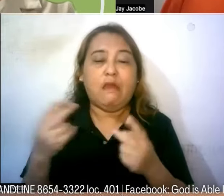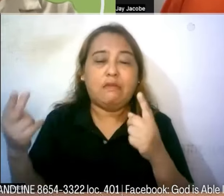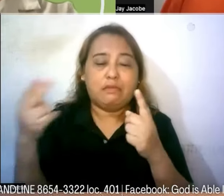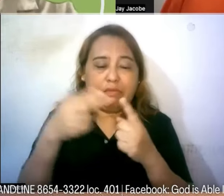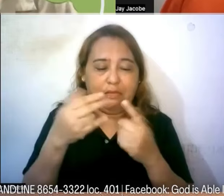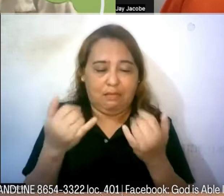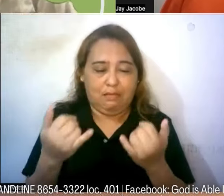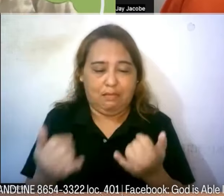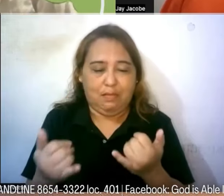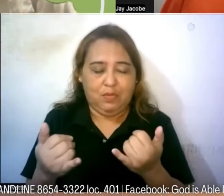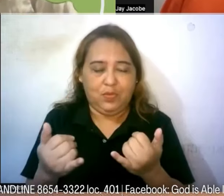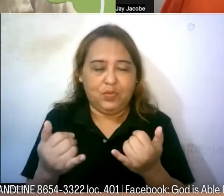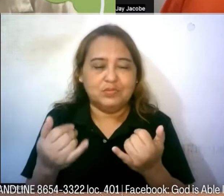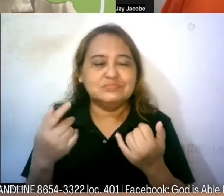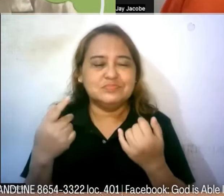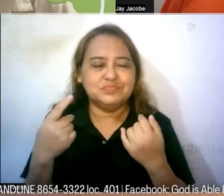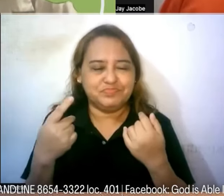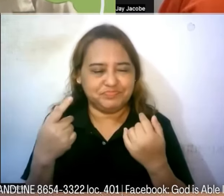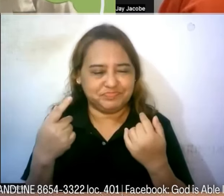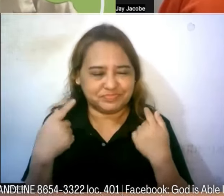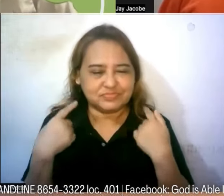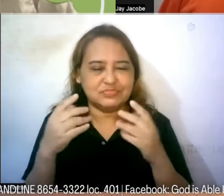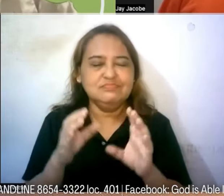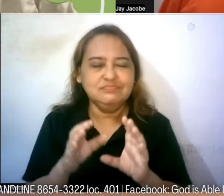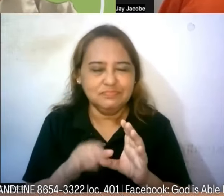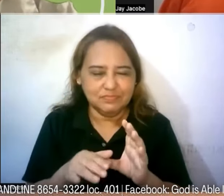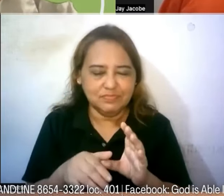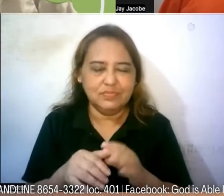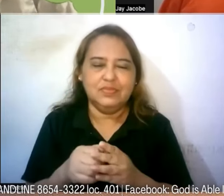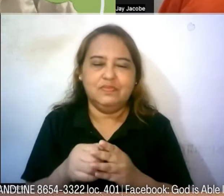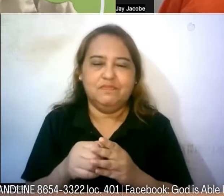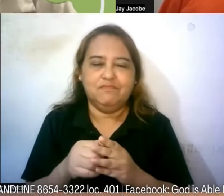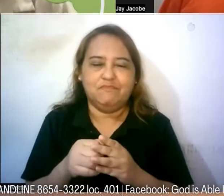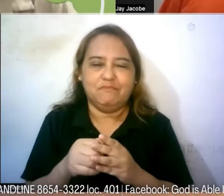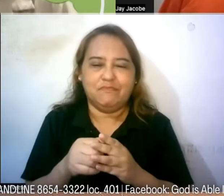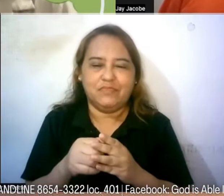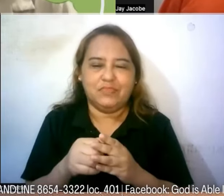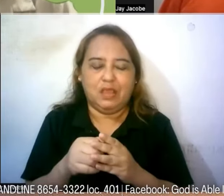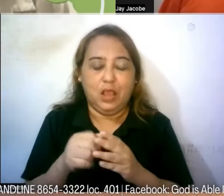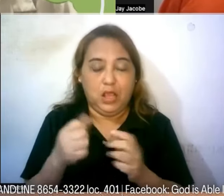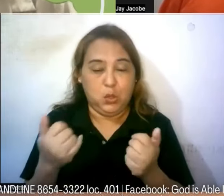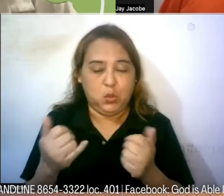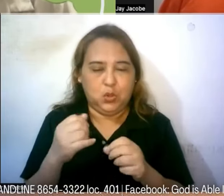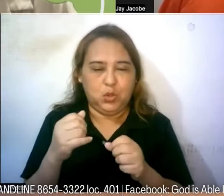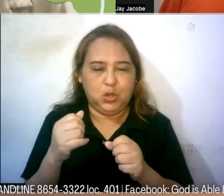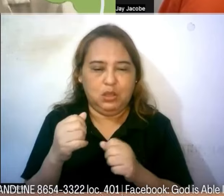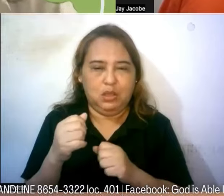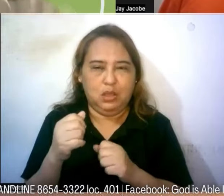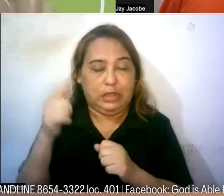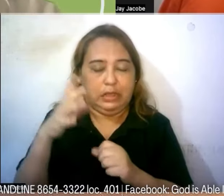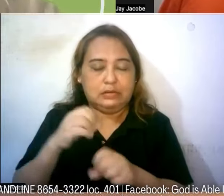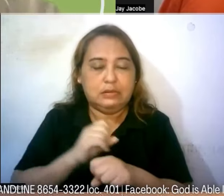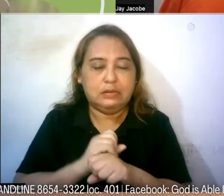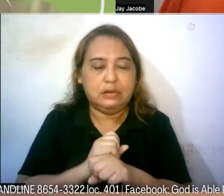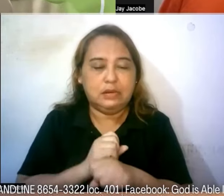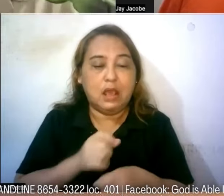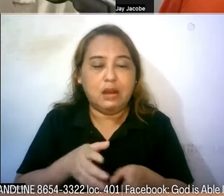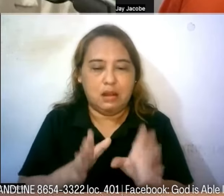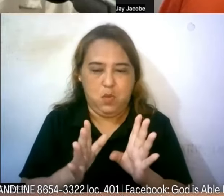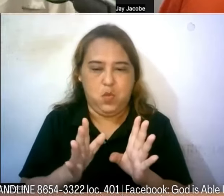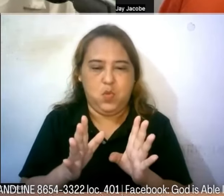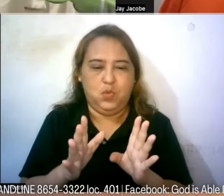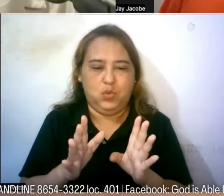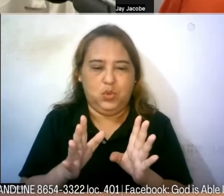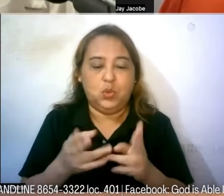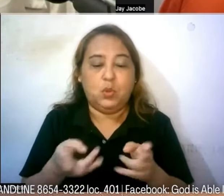kapansanan na pinahintulutan ng Diyos at doon nga po niya lalong nalinaw ang calling niya kay Lord Pastor Jay ano po yung